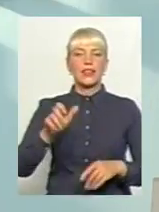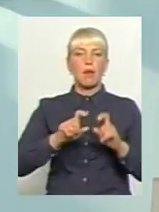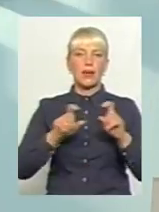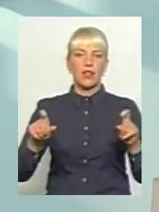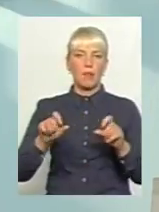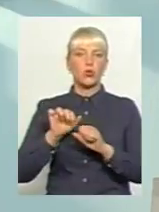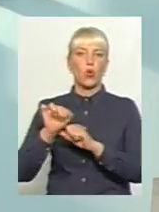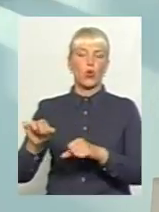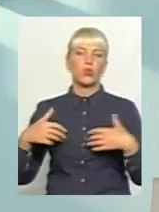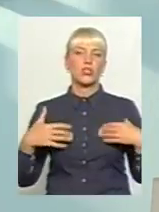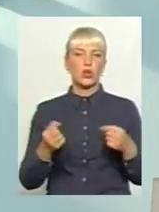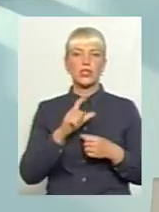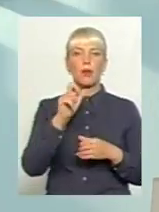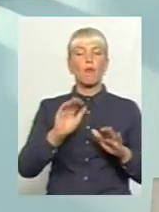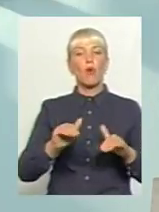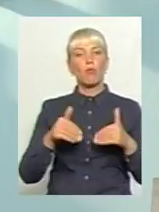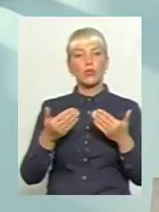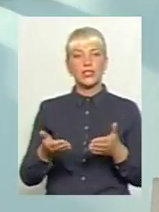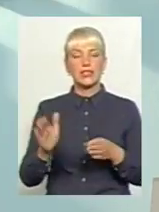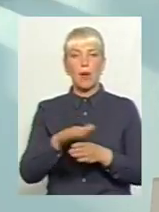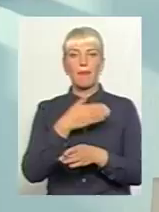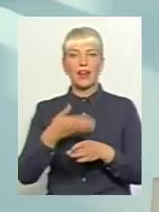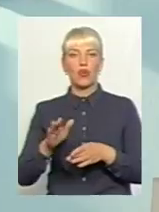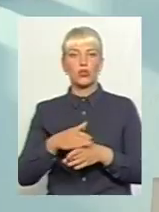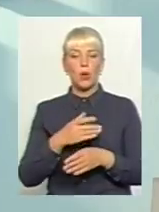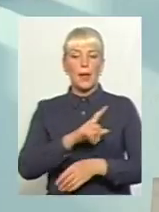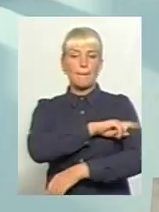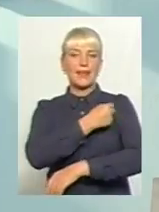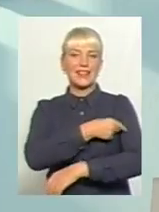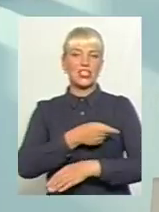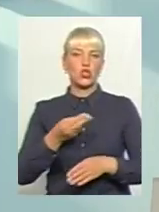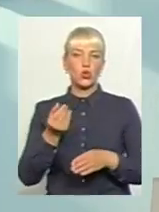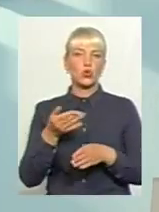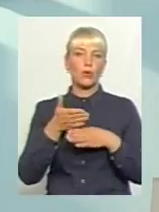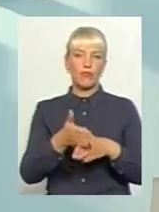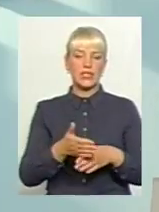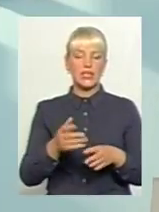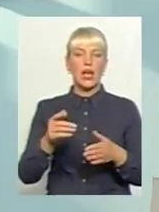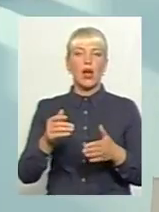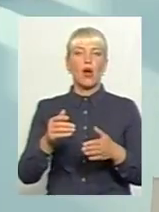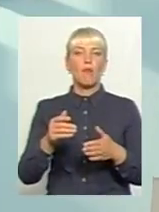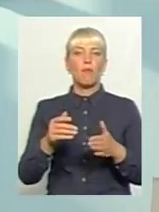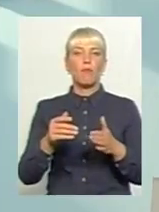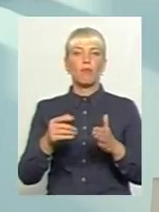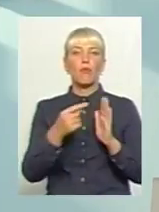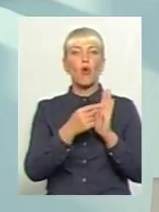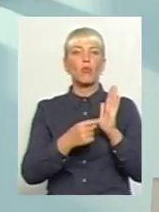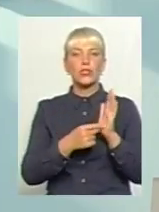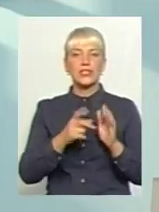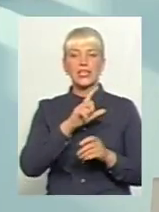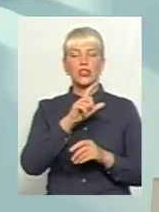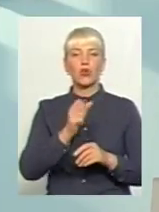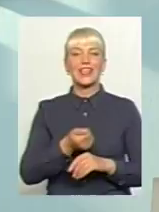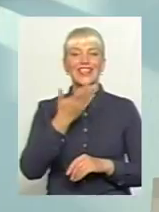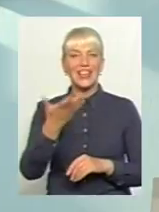охорони здоров'я з пропозицією перерозподілу медичної субвенції пропорційно кількості хворих з хронічною